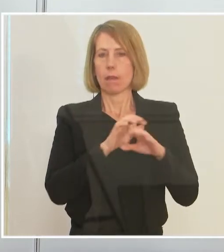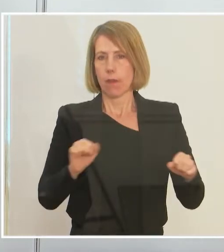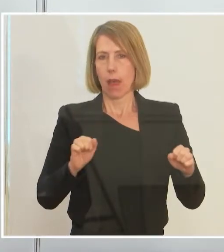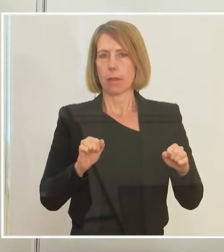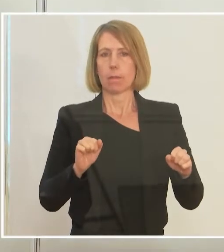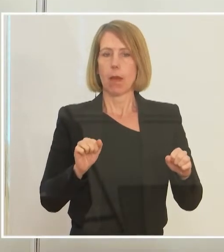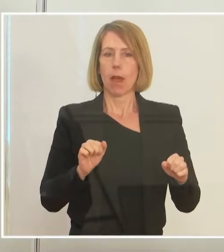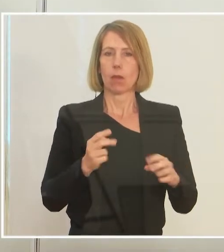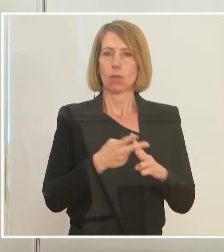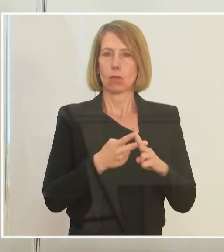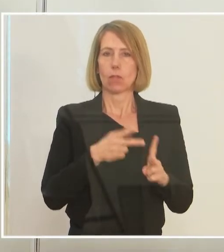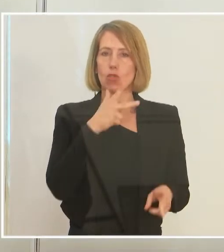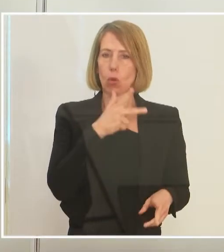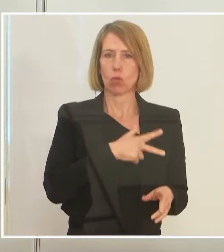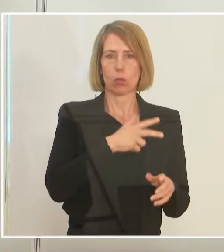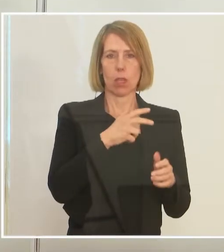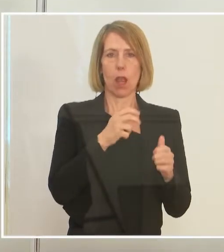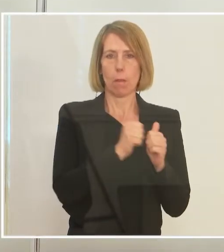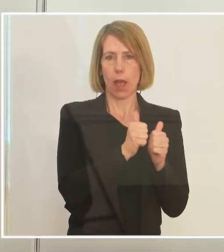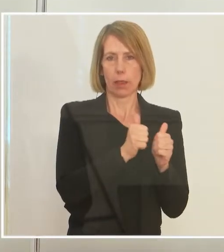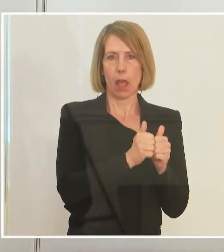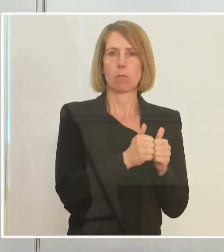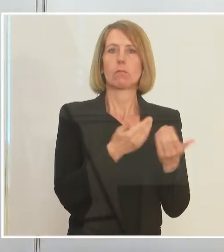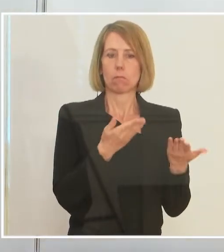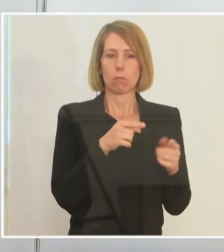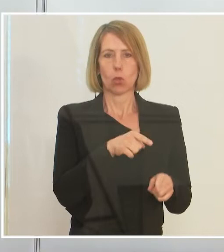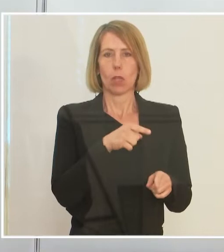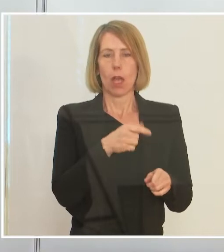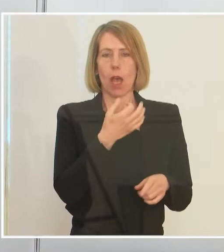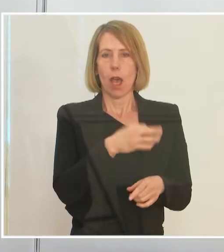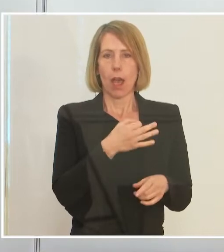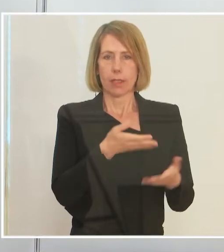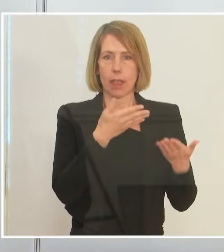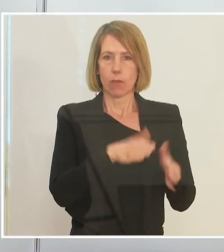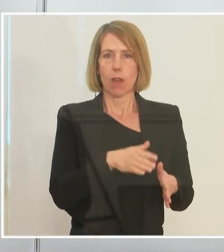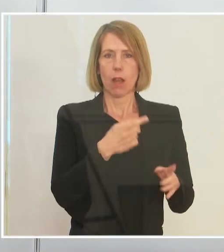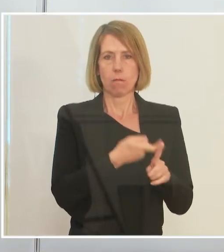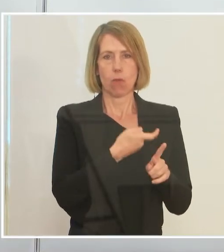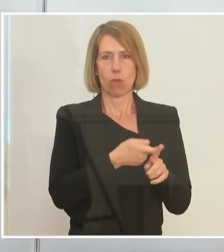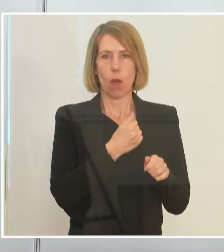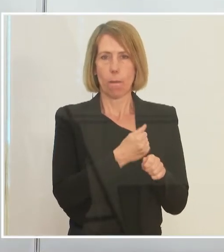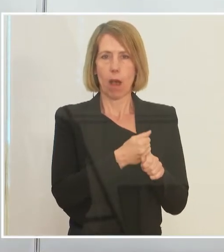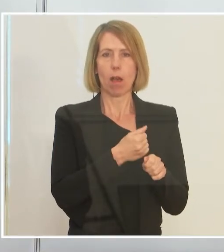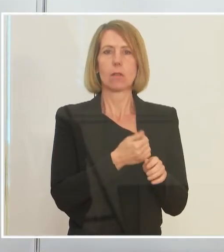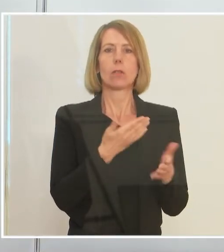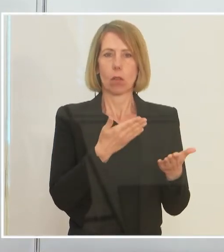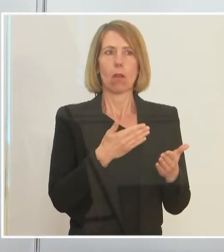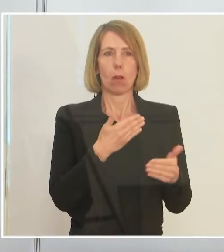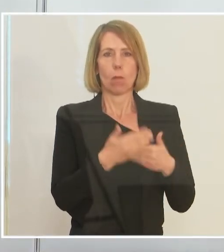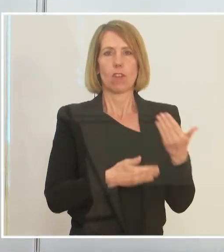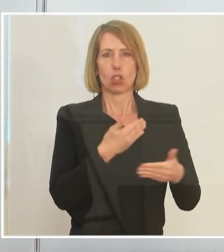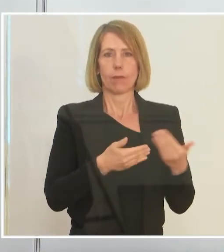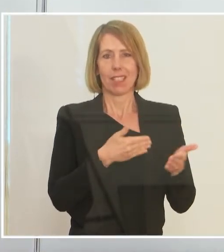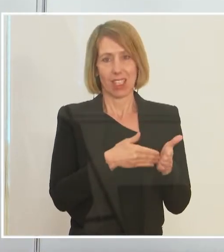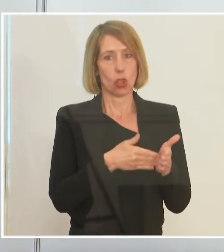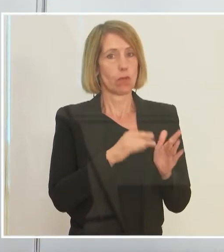den Sozialpartnern braucht und der geht eine Einzelfallprüfung über die wirtschaftliche Notwendigkeit vor. Nun,